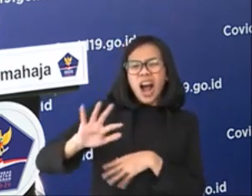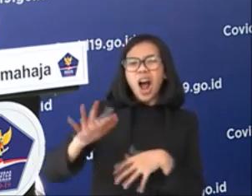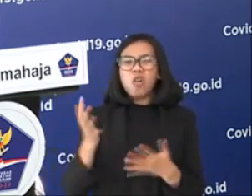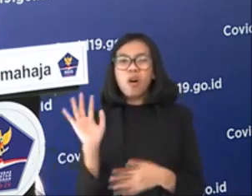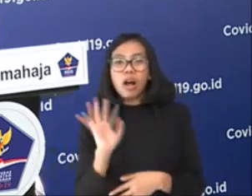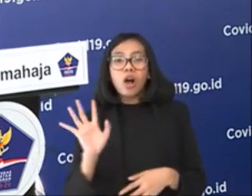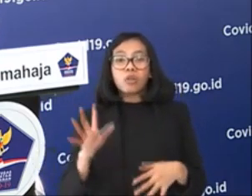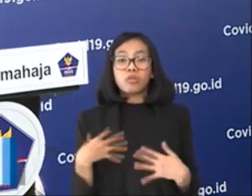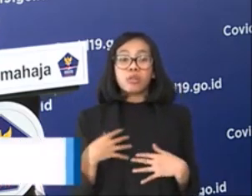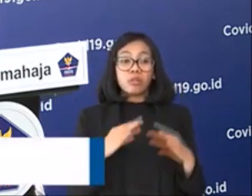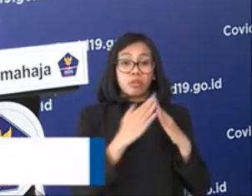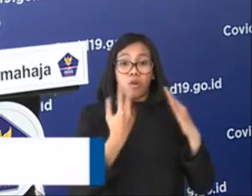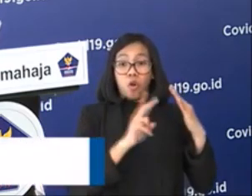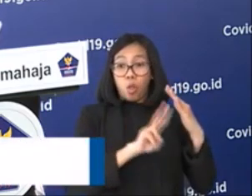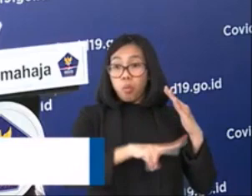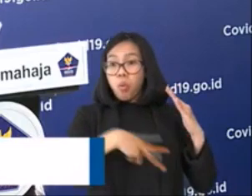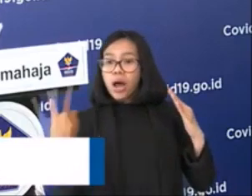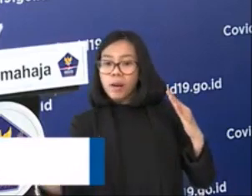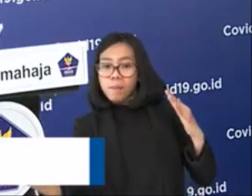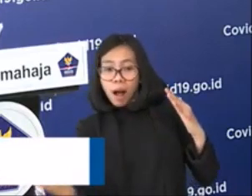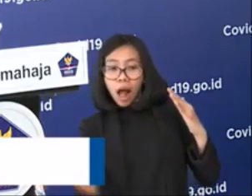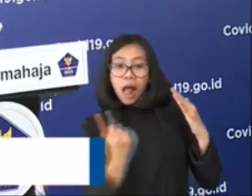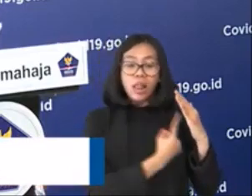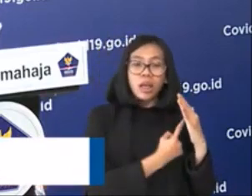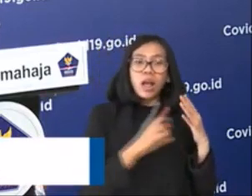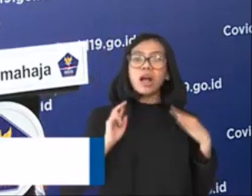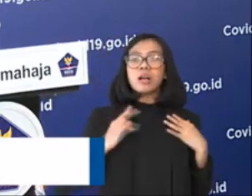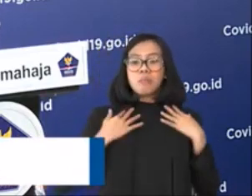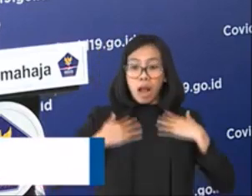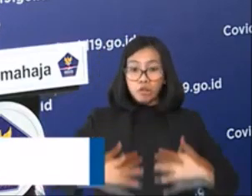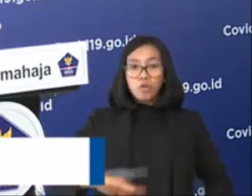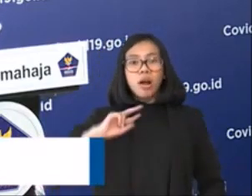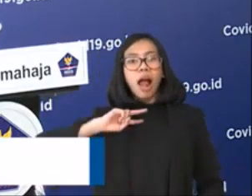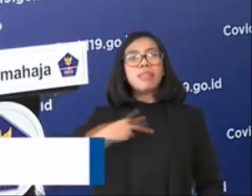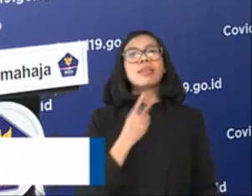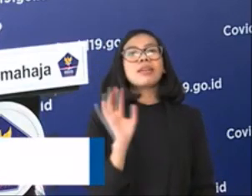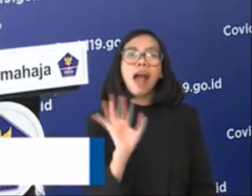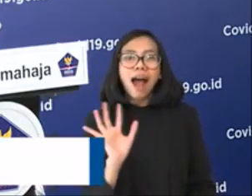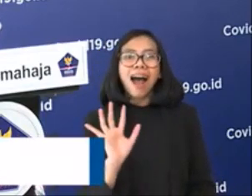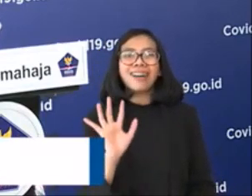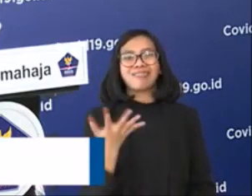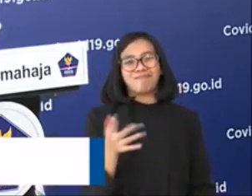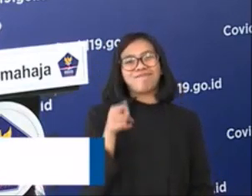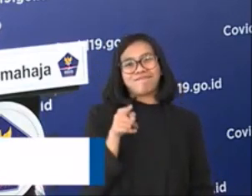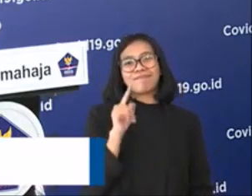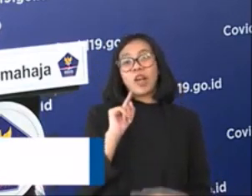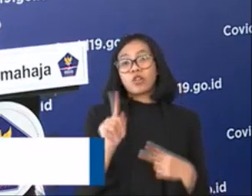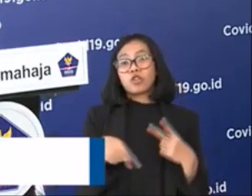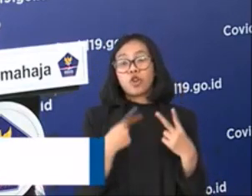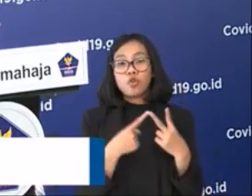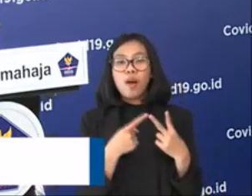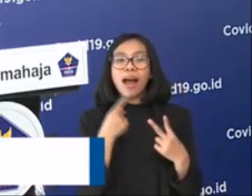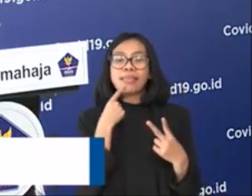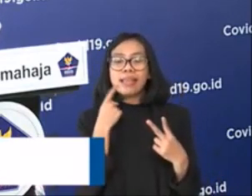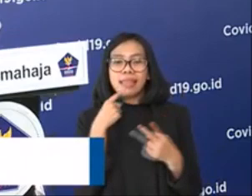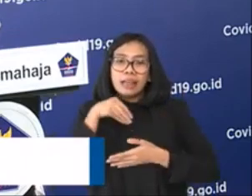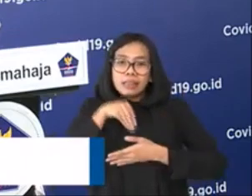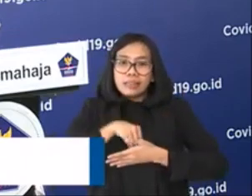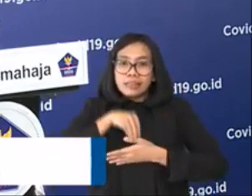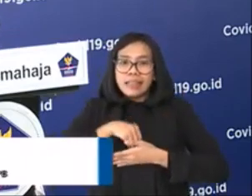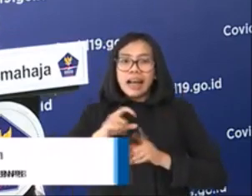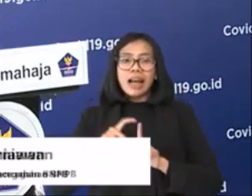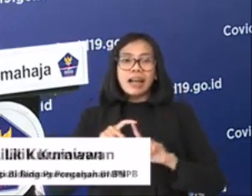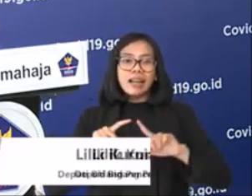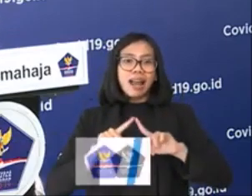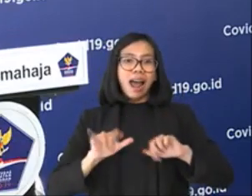ganti baju setelah keluar rumah, dan sebagainya. Kemudian pertanyaan terkait dengan daya tahan tubuh atau imunitas.